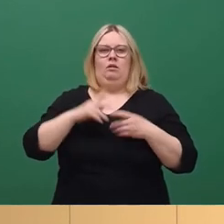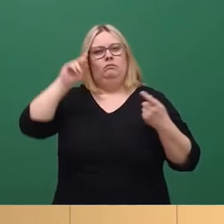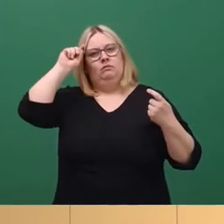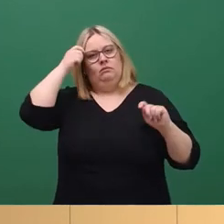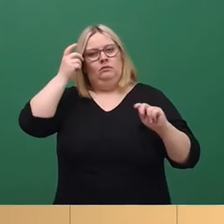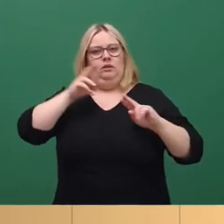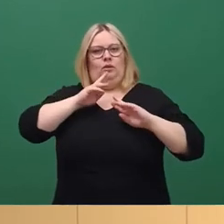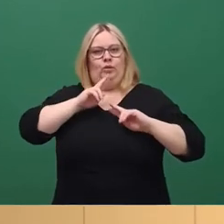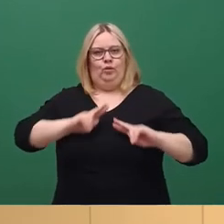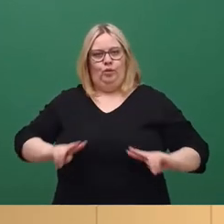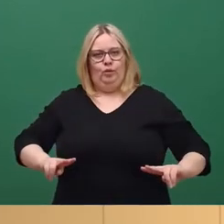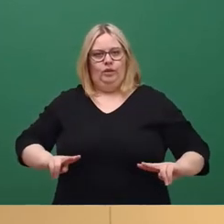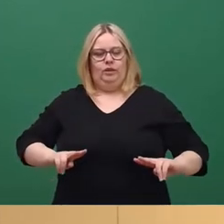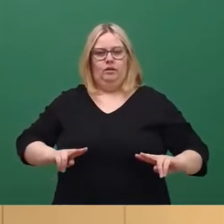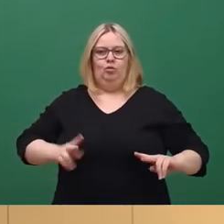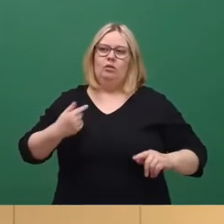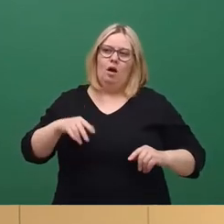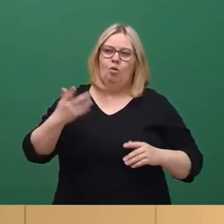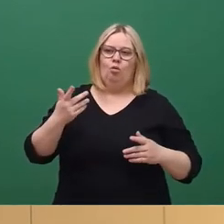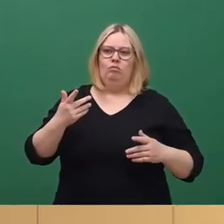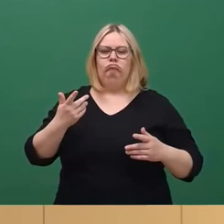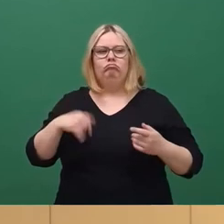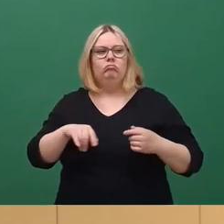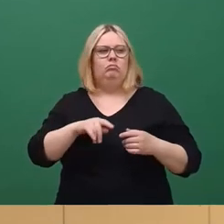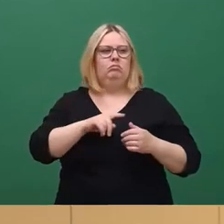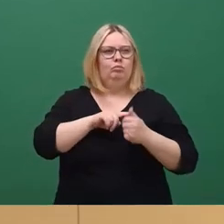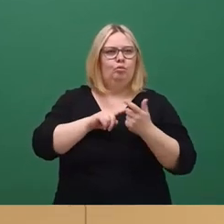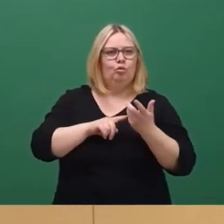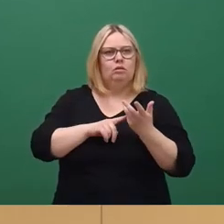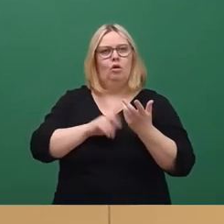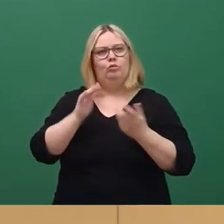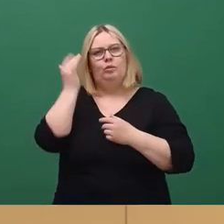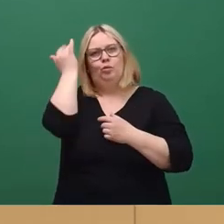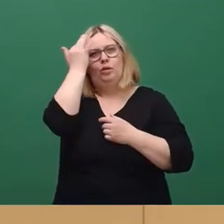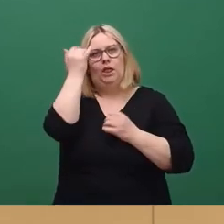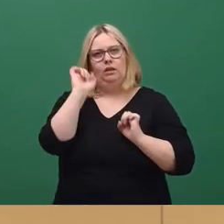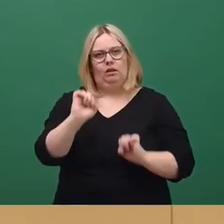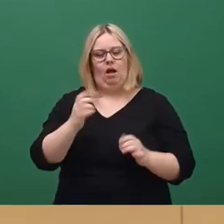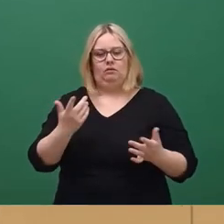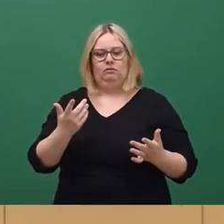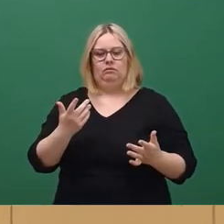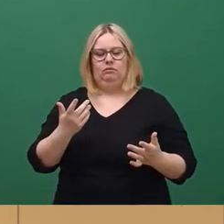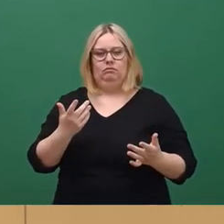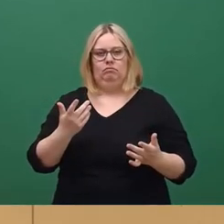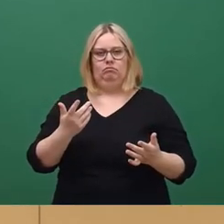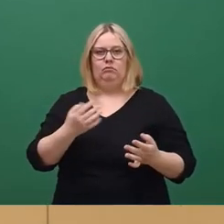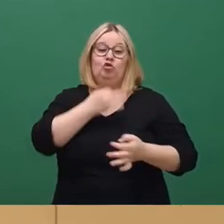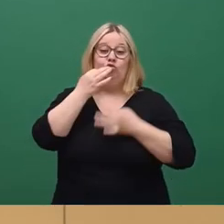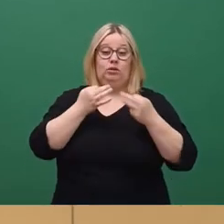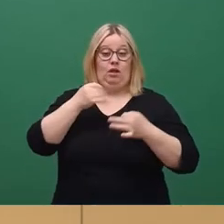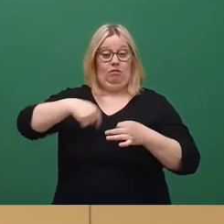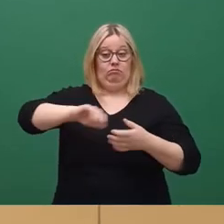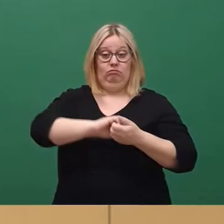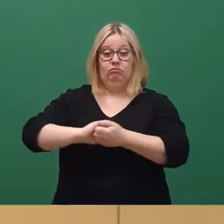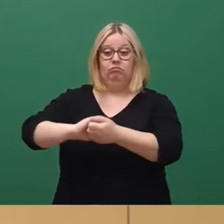auch über die eine oder andere Angelegenheit nachzudenken. Gerade hier im Miteinander des Rates